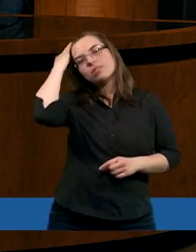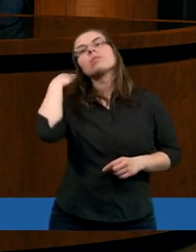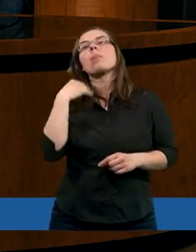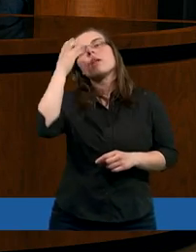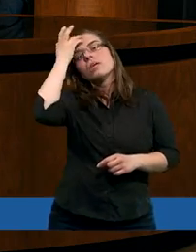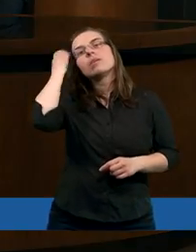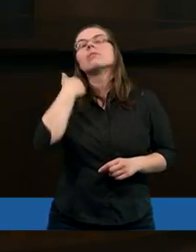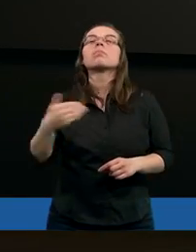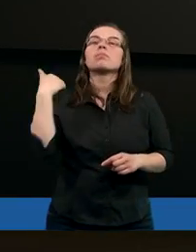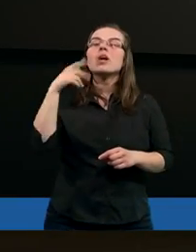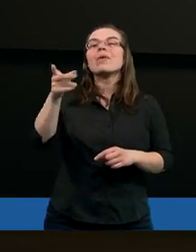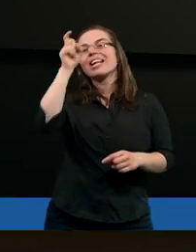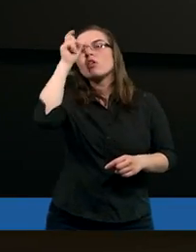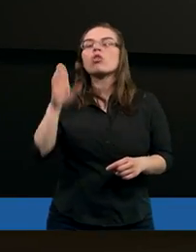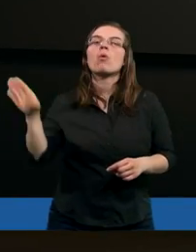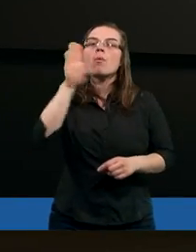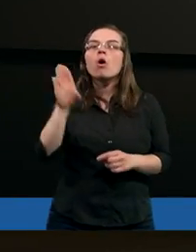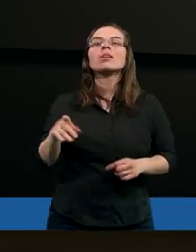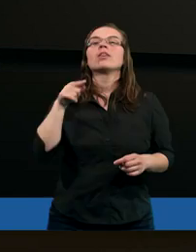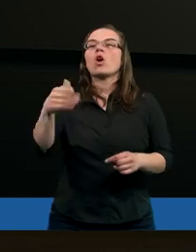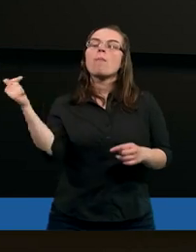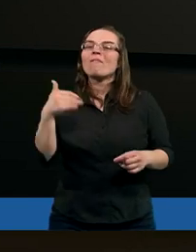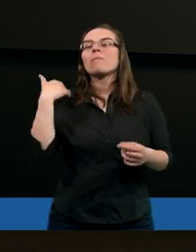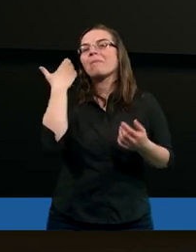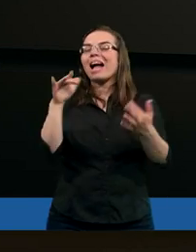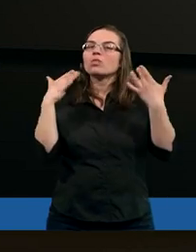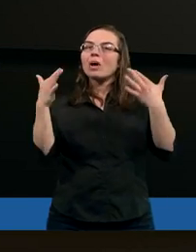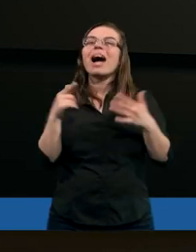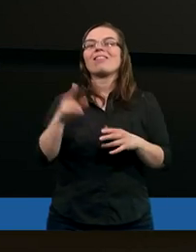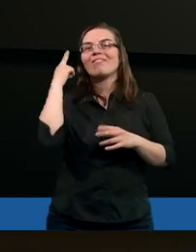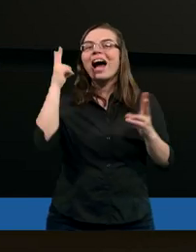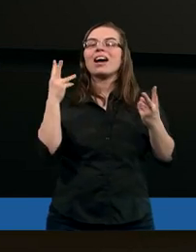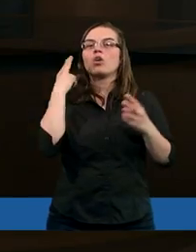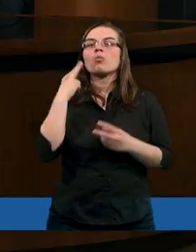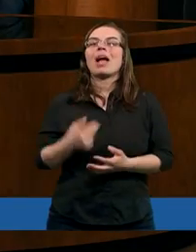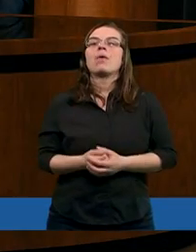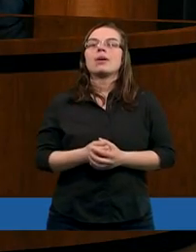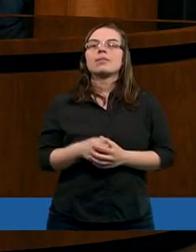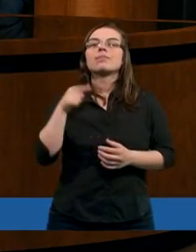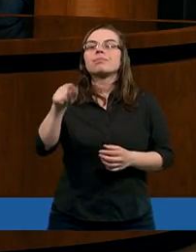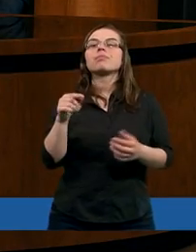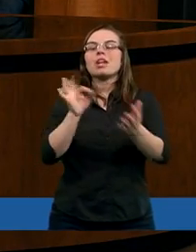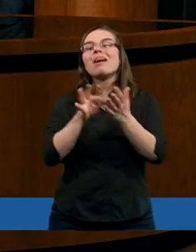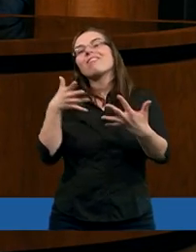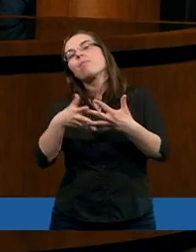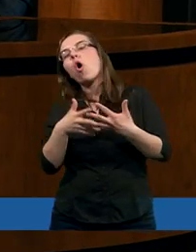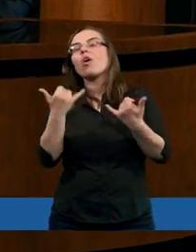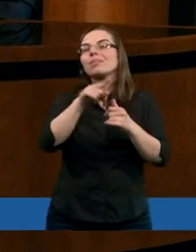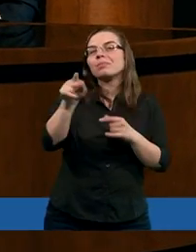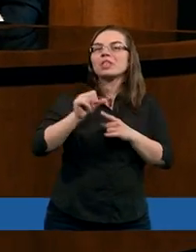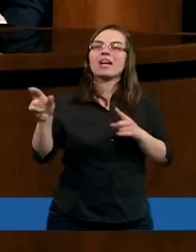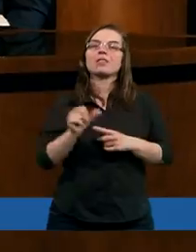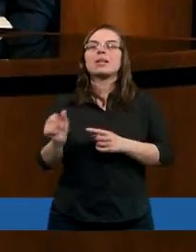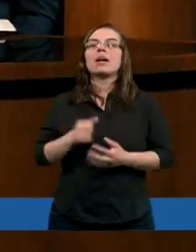Z jednej strony był istotą boską. Powinno to być bardzo łatwe. Z drugiej strony był w pełni człowiekiem, prawda?